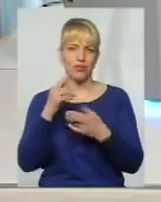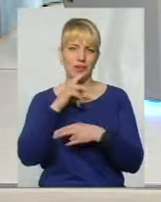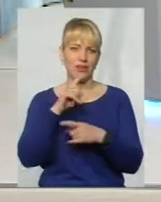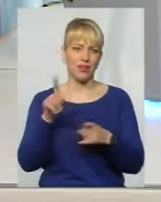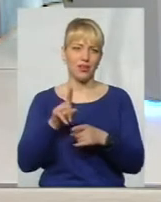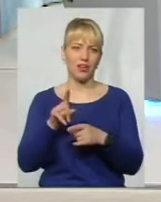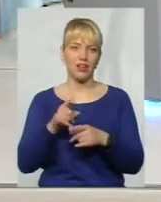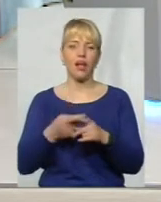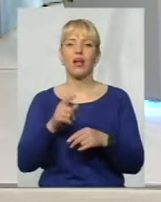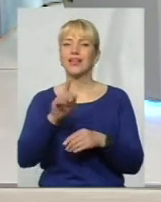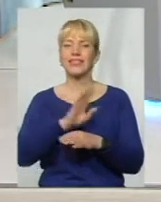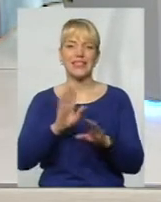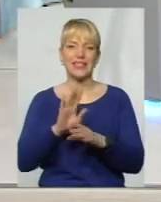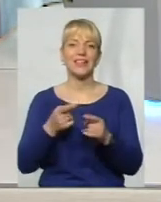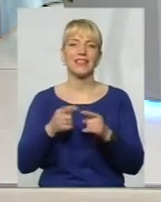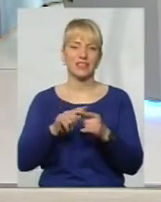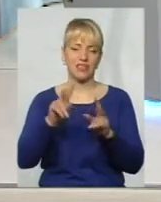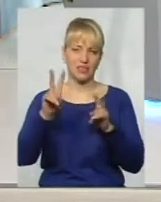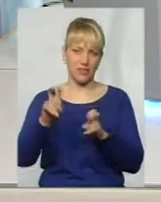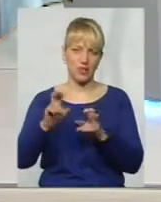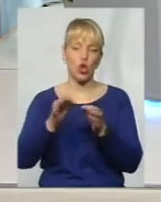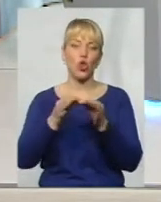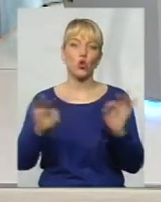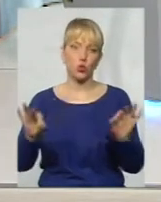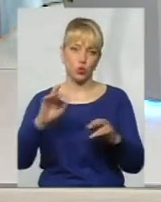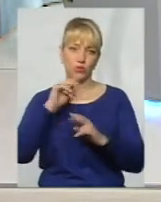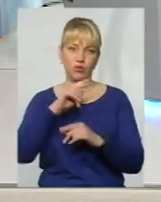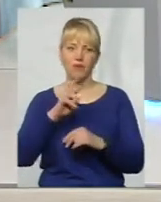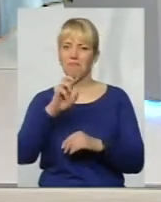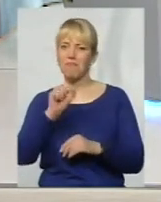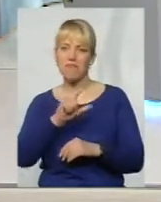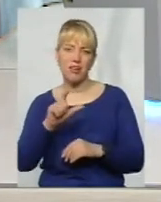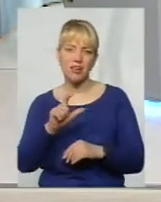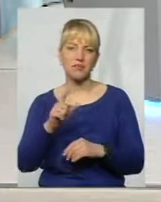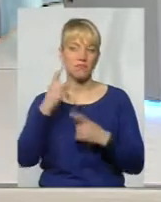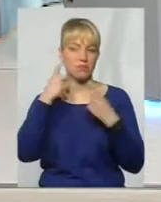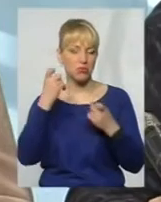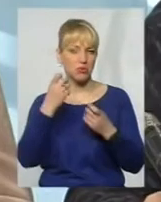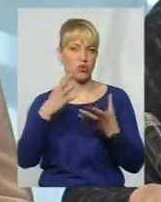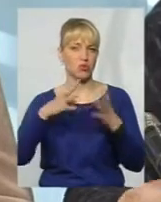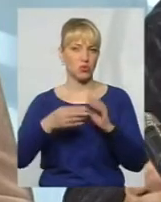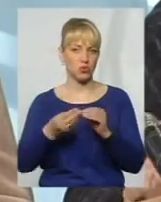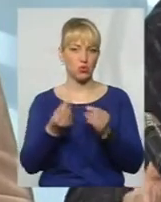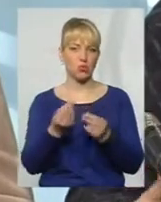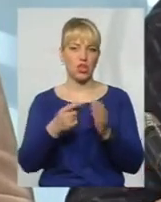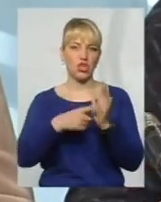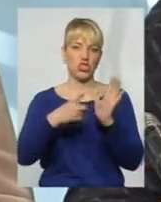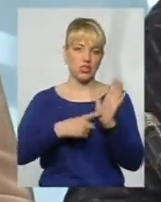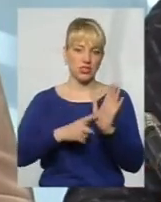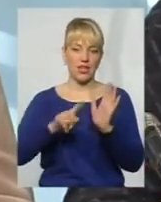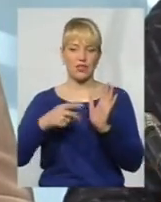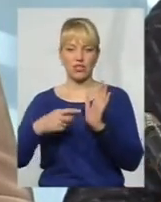Доступні ліки. Доступні ліки. Доступні ліки. Да, сума вроде нормальна, 16,6 млн